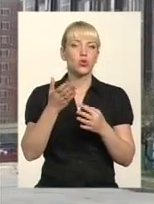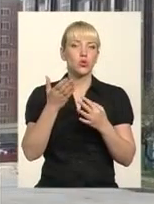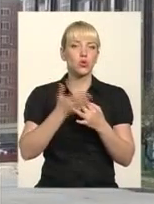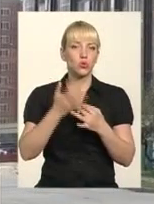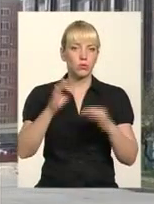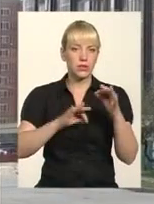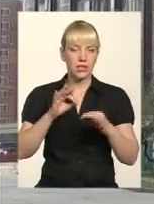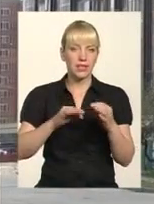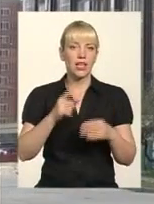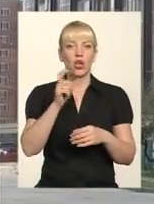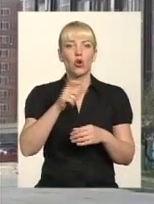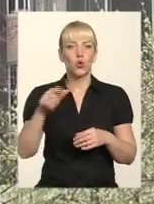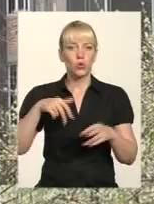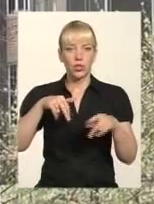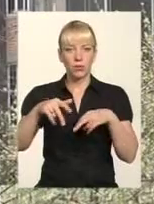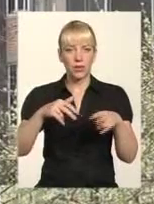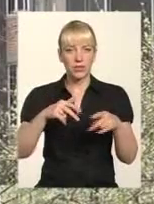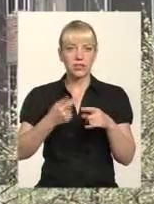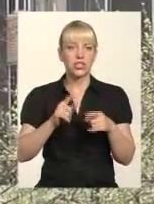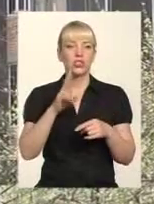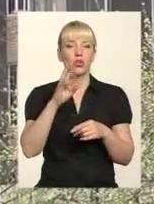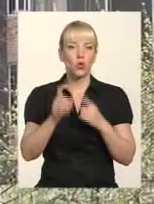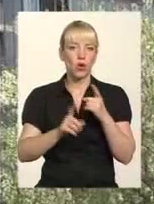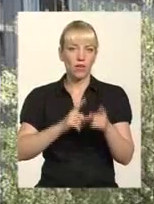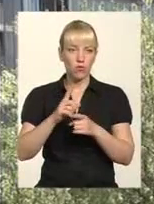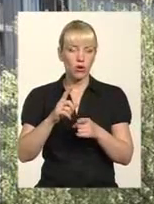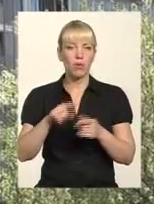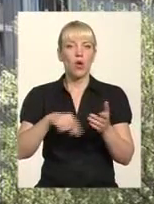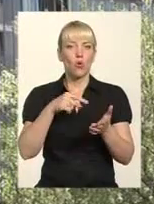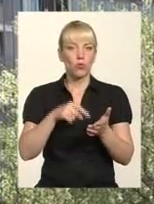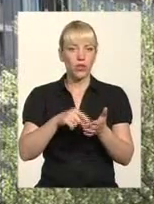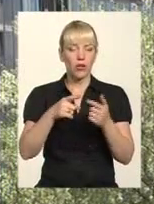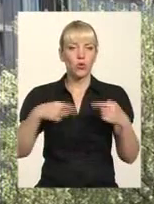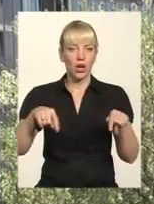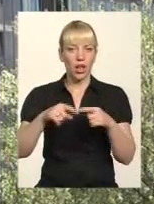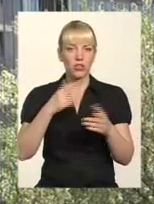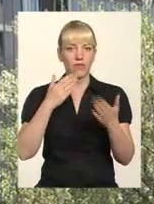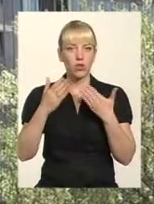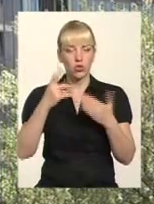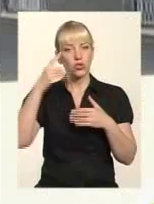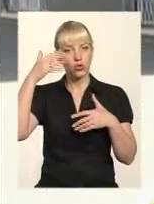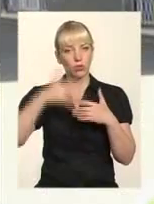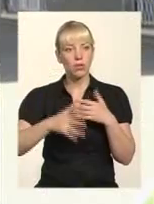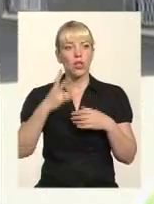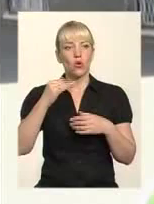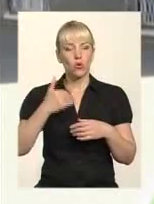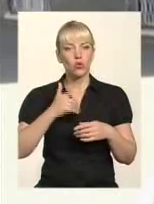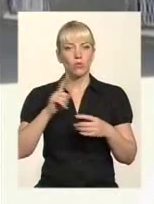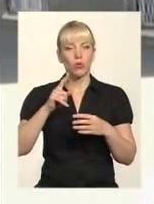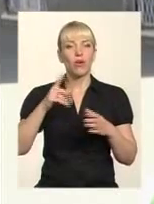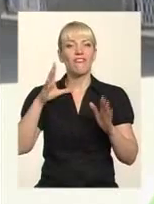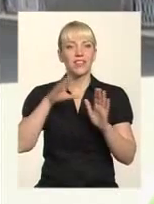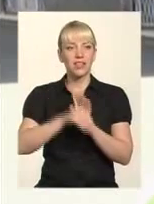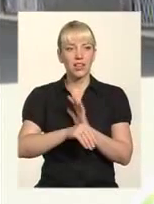якими нам вдалося поспілкуватися до реформи комунальної галузі, ставляться зрозумінням. Але хочуть, щоб її втілення було продуманим. В принципі,